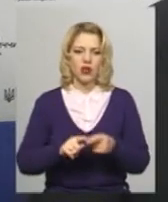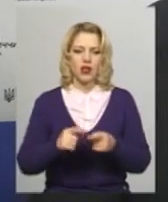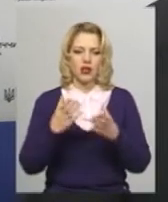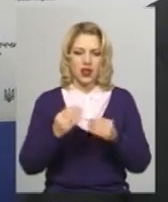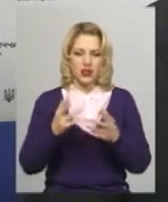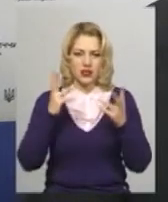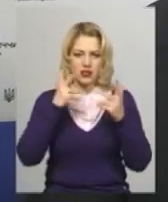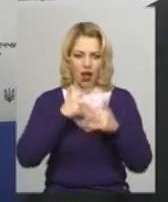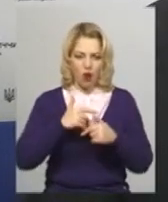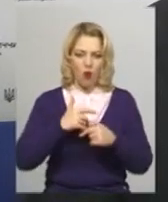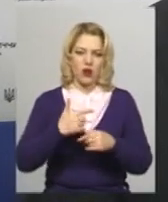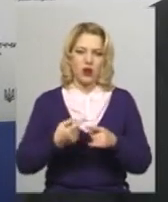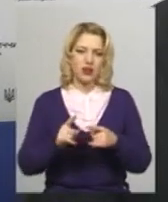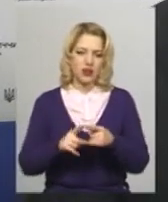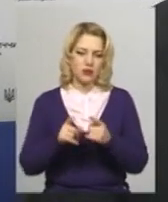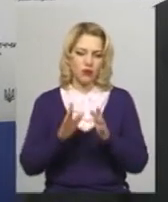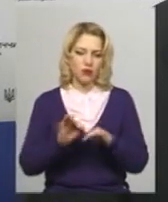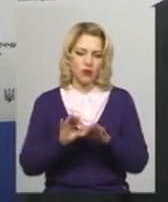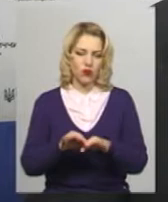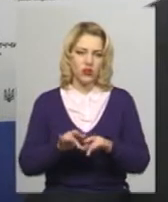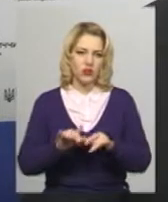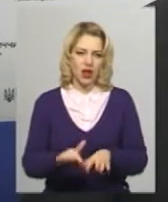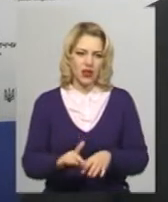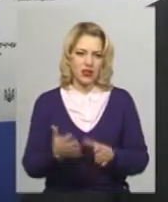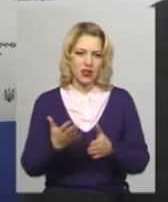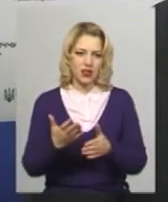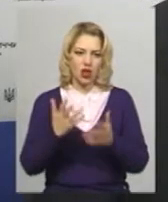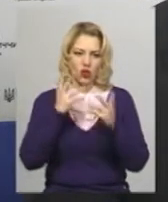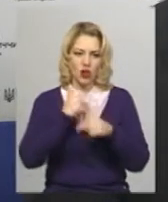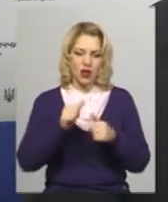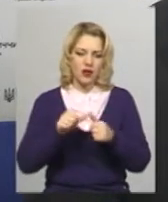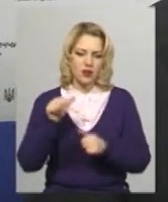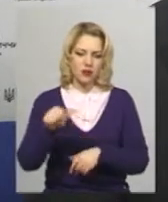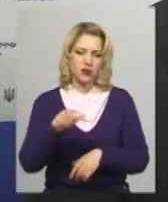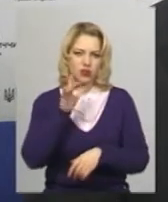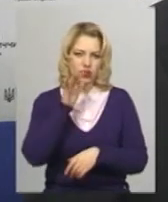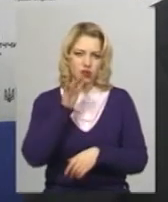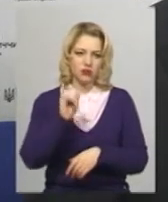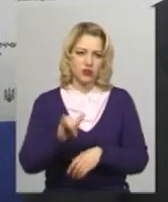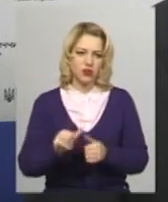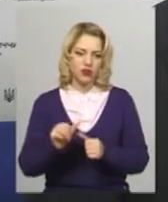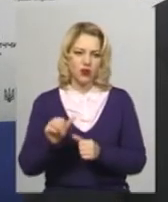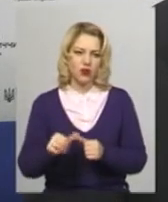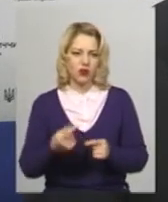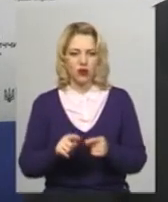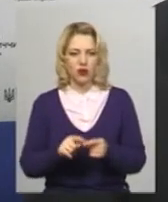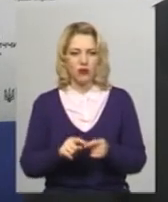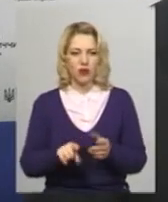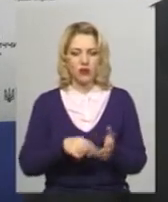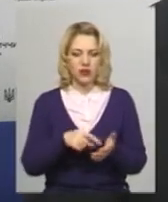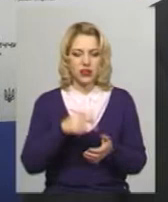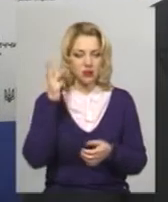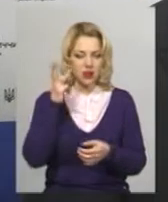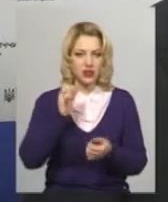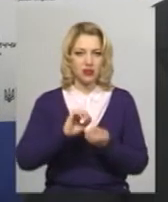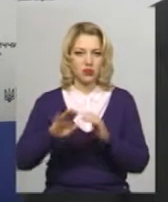закоханих, то в нас буде проводитися акція, яка називається «Кохання поза часом». І, зокрема, драці в містах Хмельницькій,